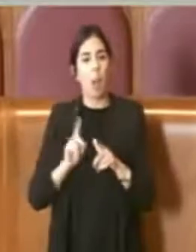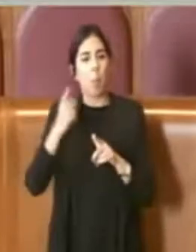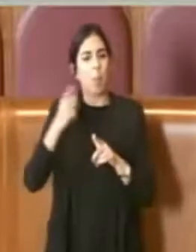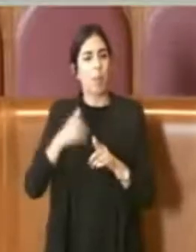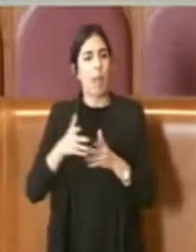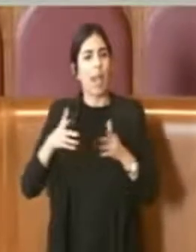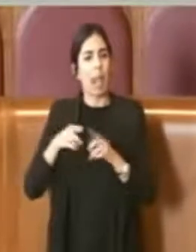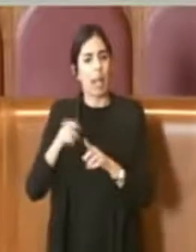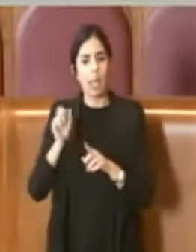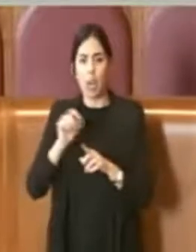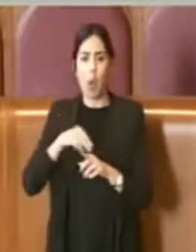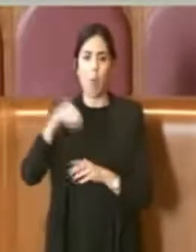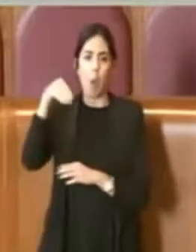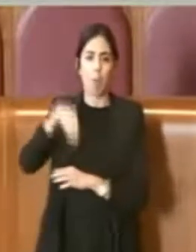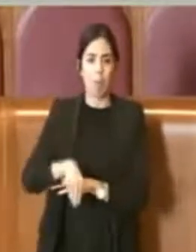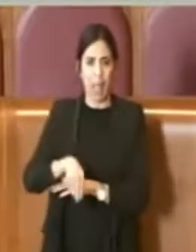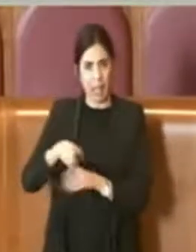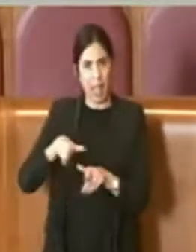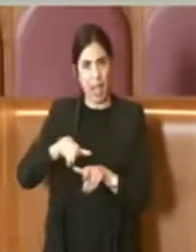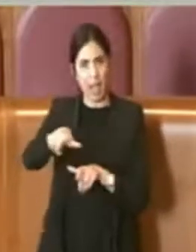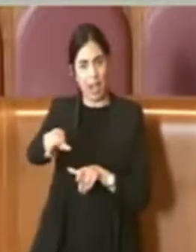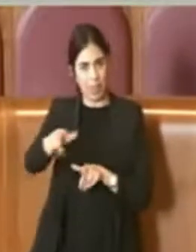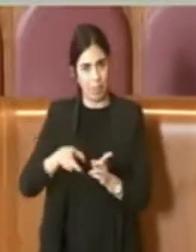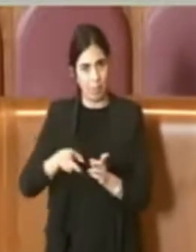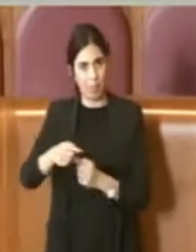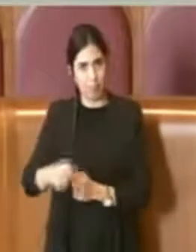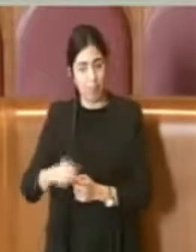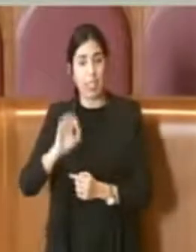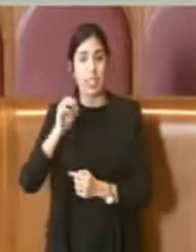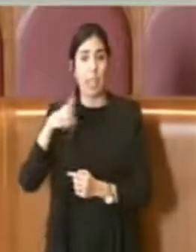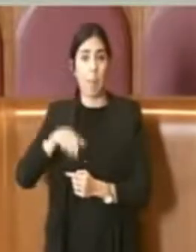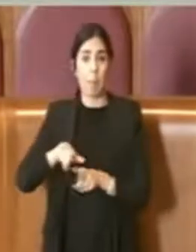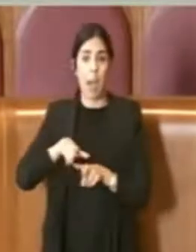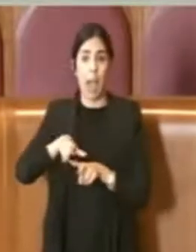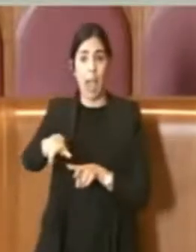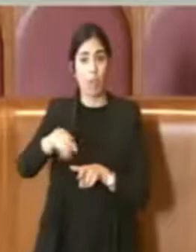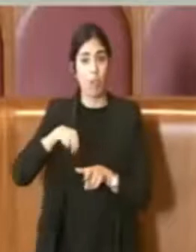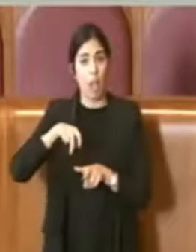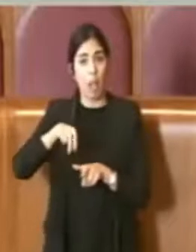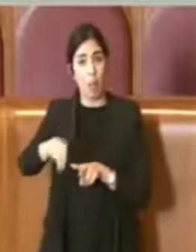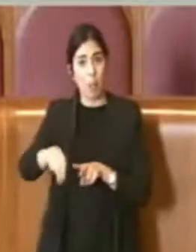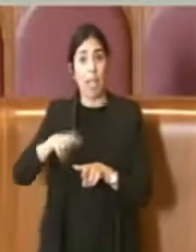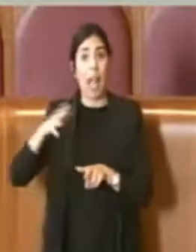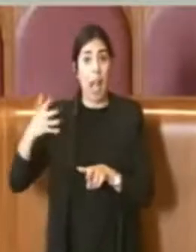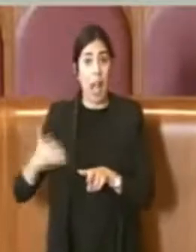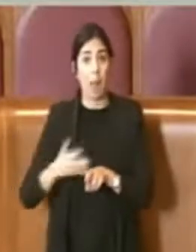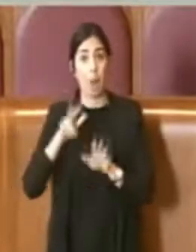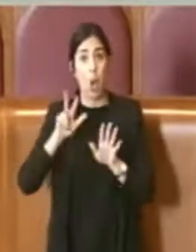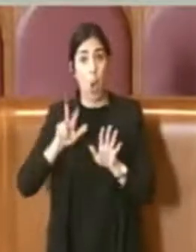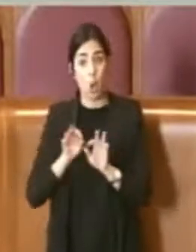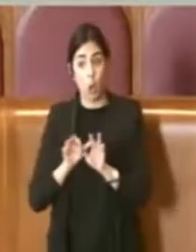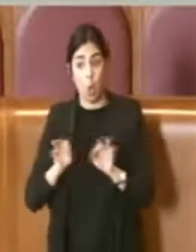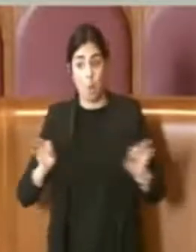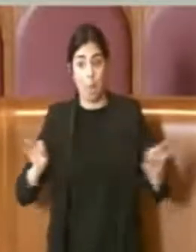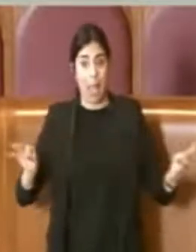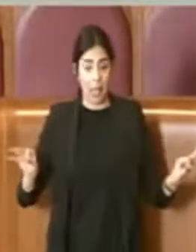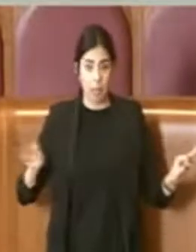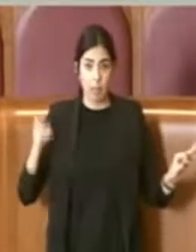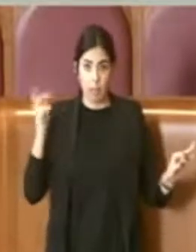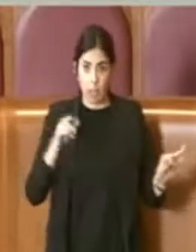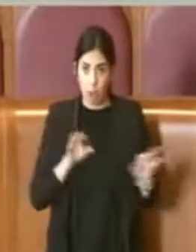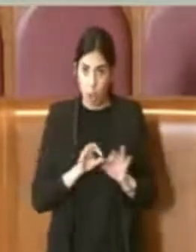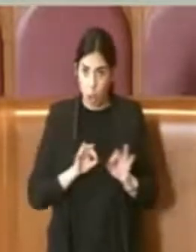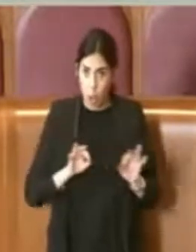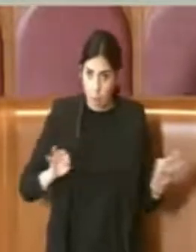piantato nella nuova urbanizzazione se un marciapiede non era oltre gli otto metri di larghezza. Detto francamente non è possibile,